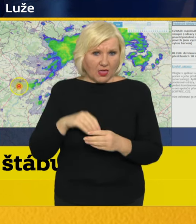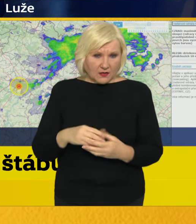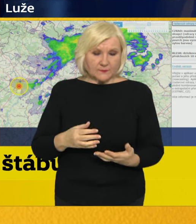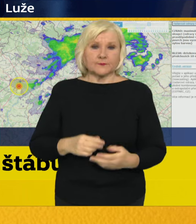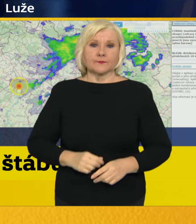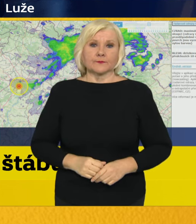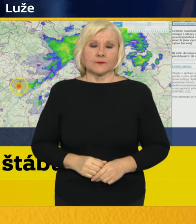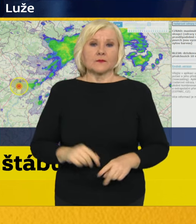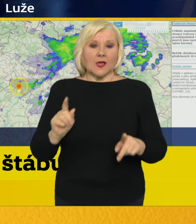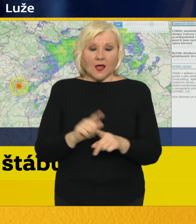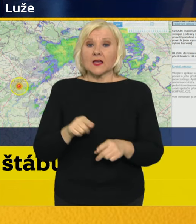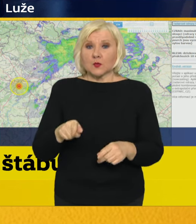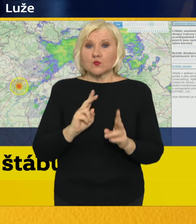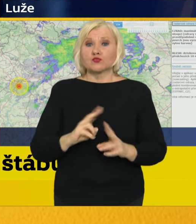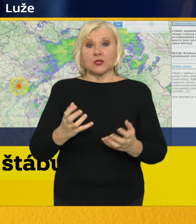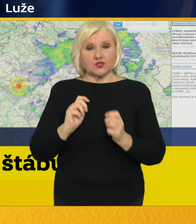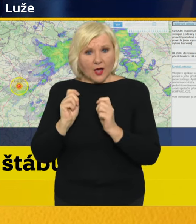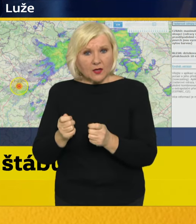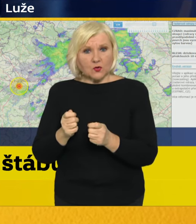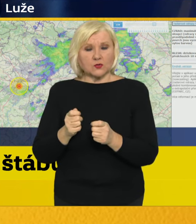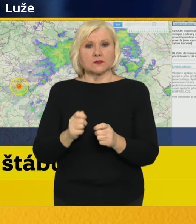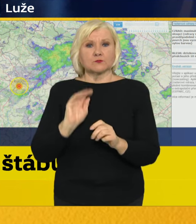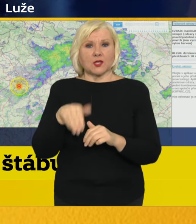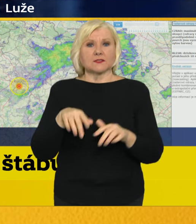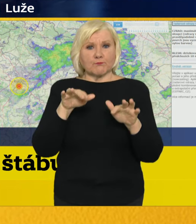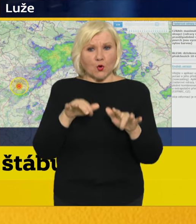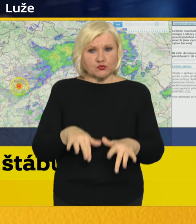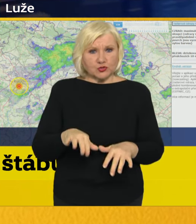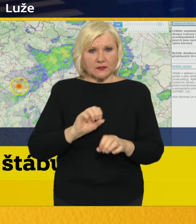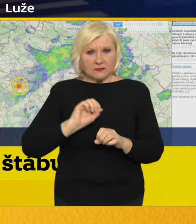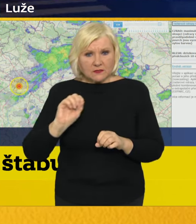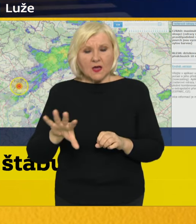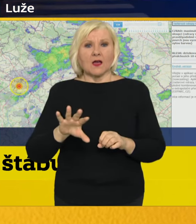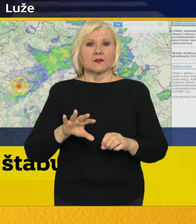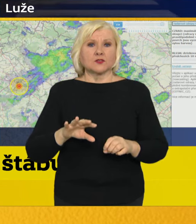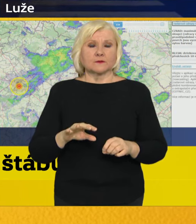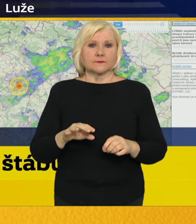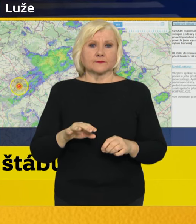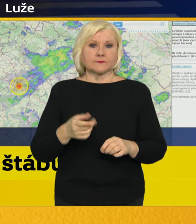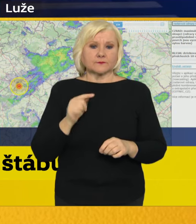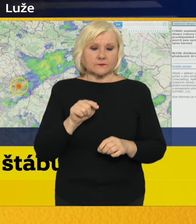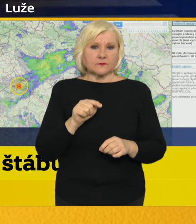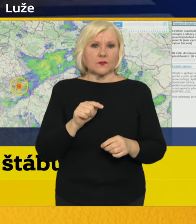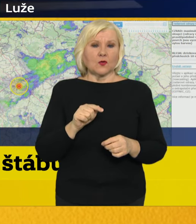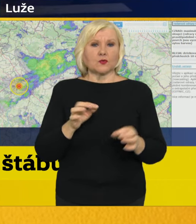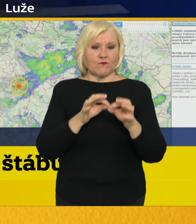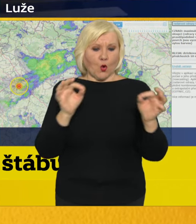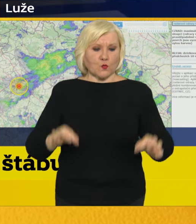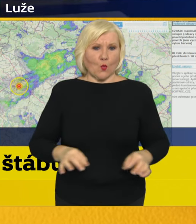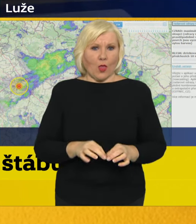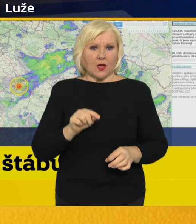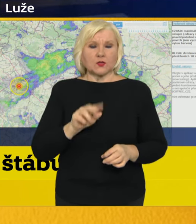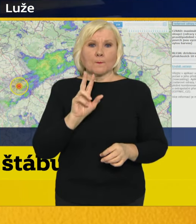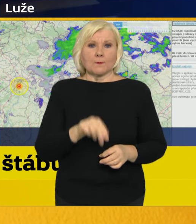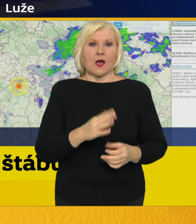Samozřejmě můžete žádat i elektronicky vyplněný formulář, pardon, daný formulář. Najdete na